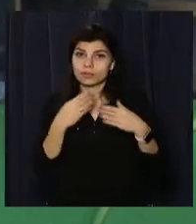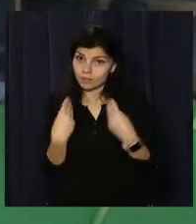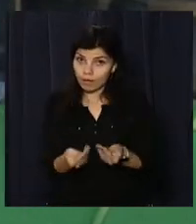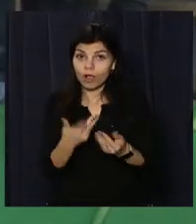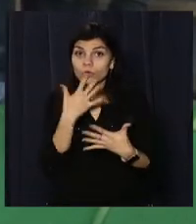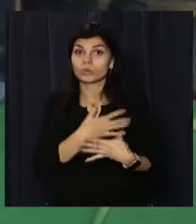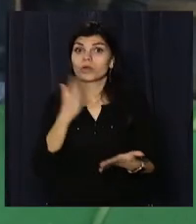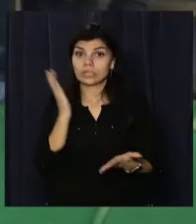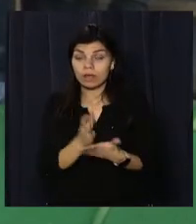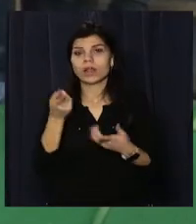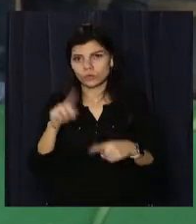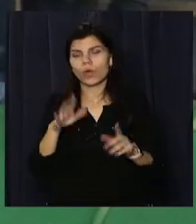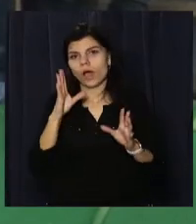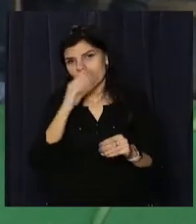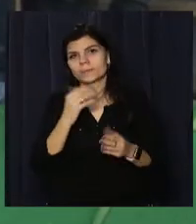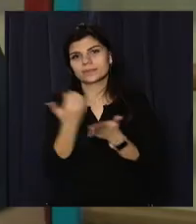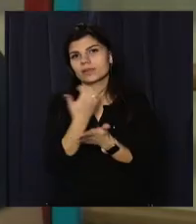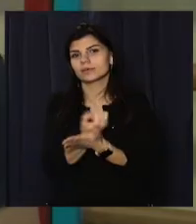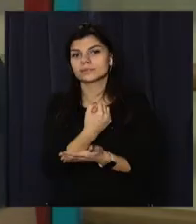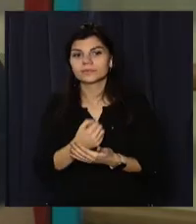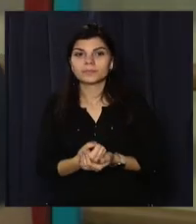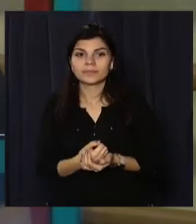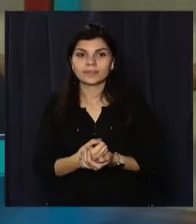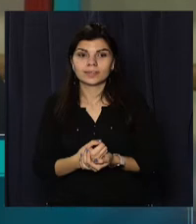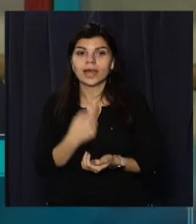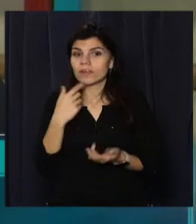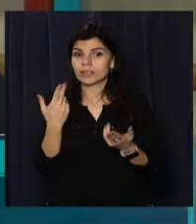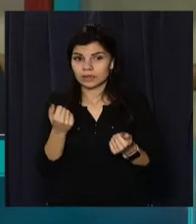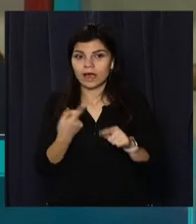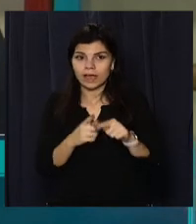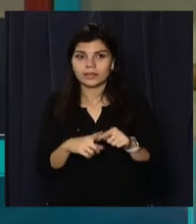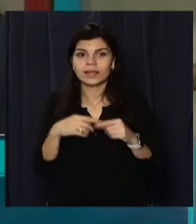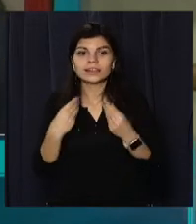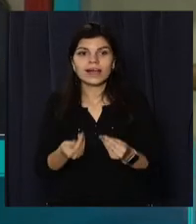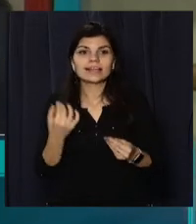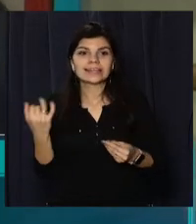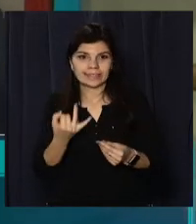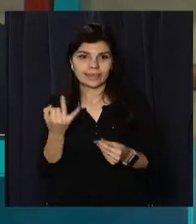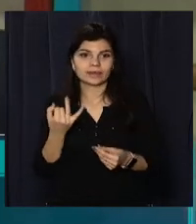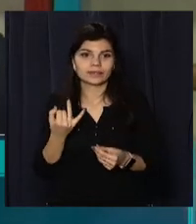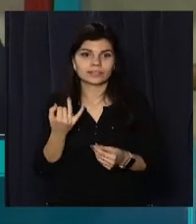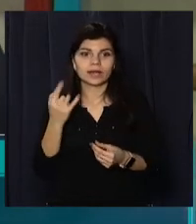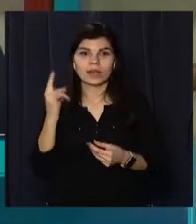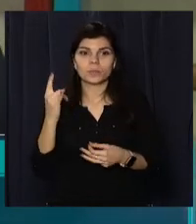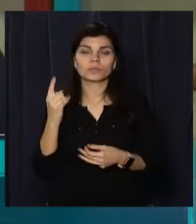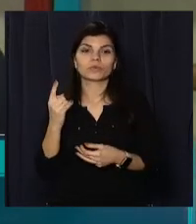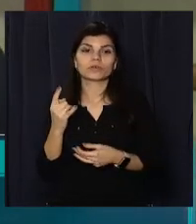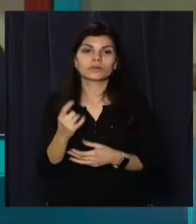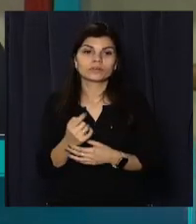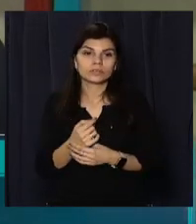Розкриває секрет до успіху наставниця. Звісно, головне – заінтересувати дитина,